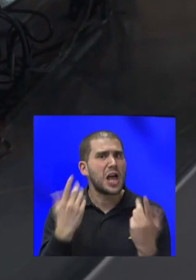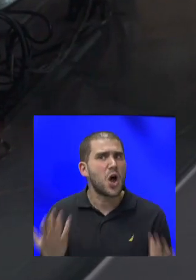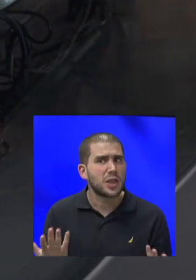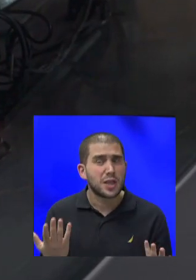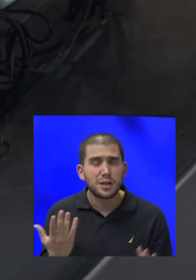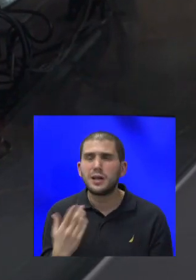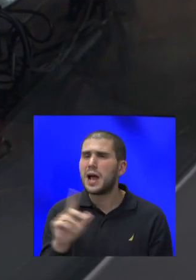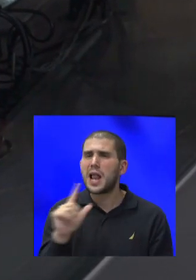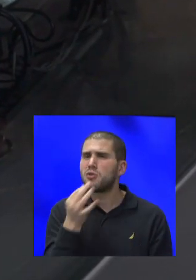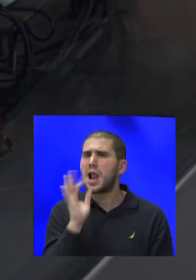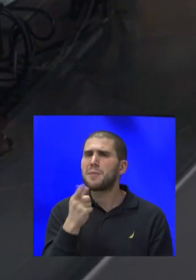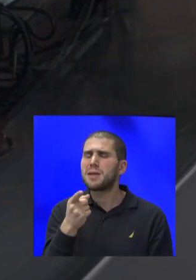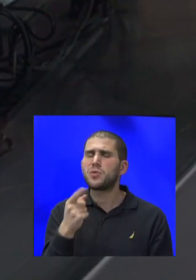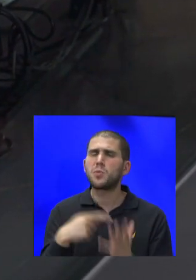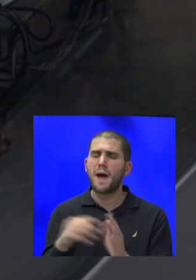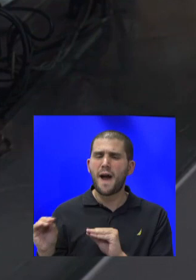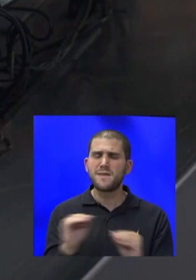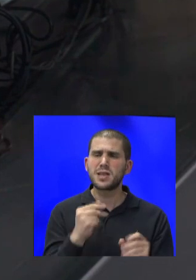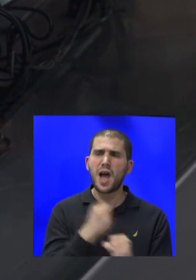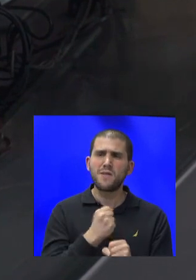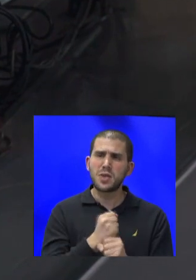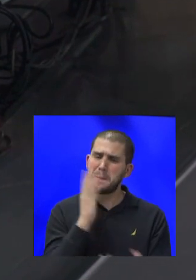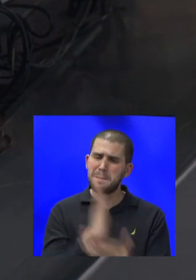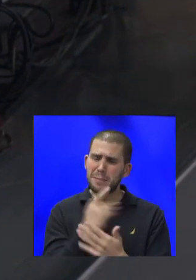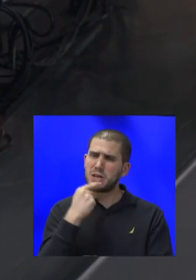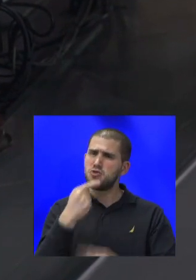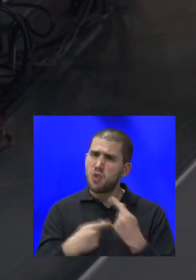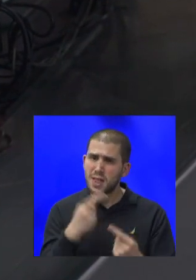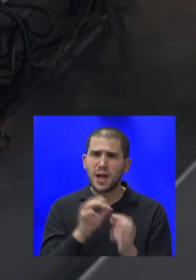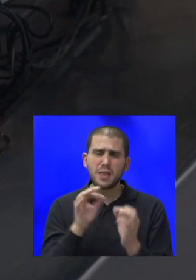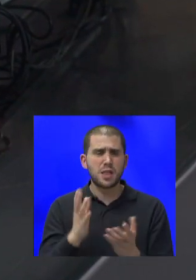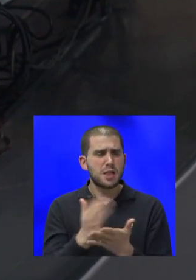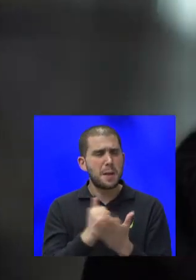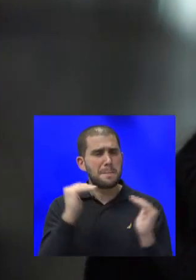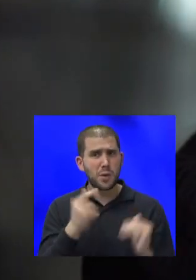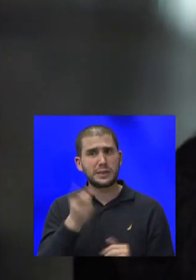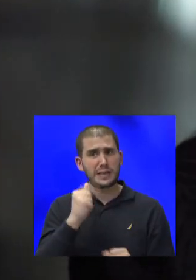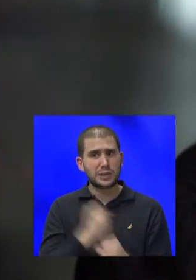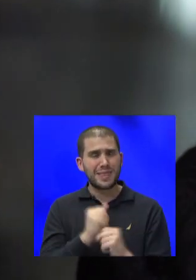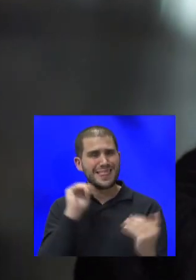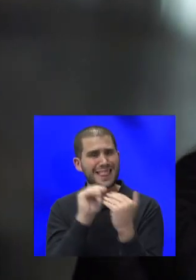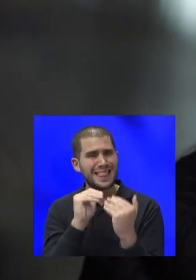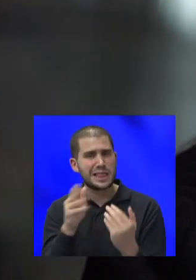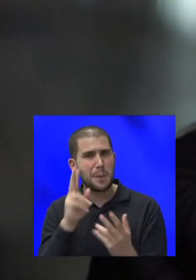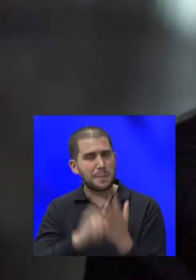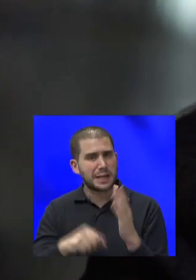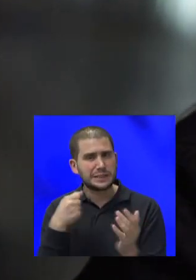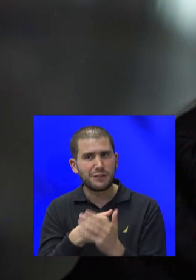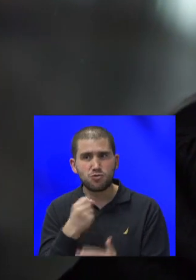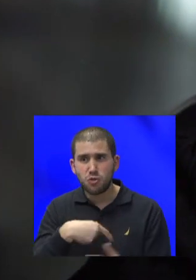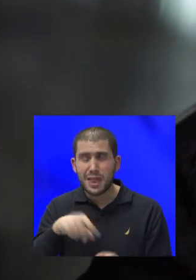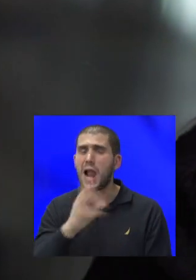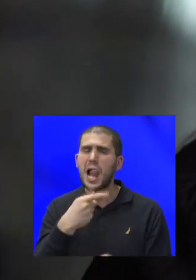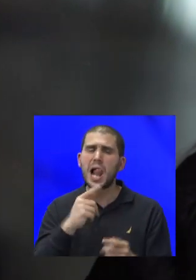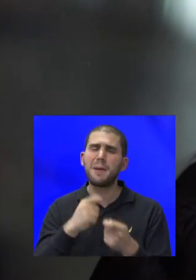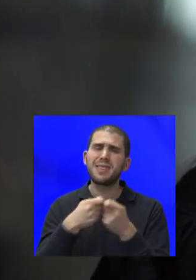למה אם עברת עבודה באמצע השנה והתחלת להרוויח פחות, אתה צריכה לעשות תאום מס בסוף השנה. למה תגידי, מה, אם לא מודיעים לנו שהם חייבים